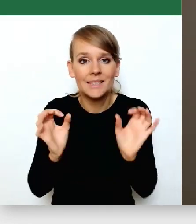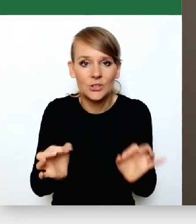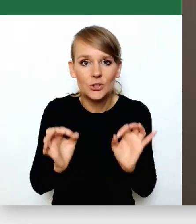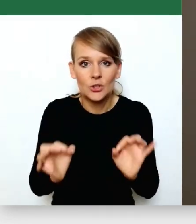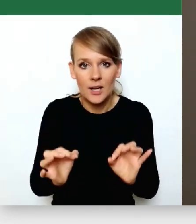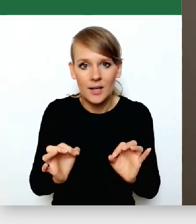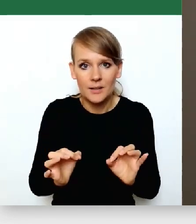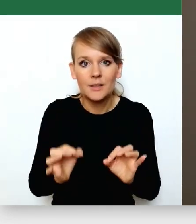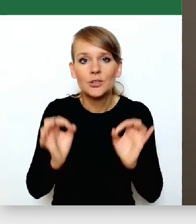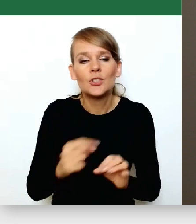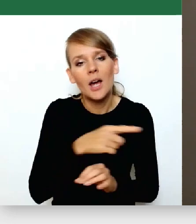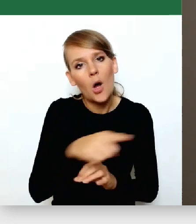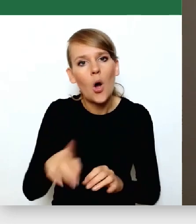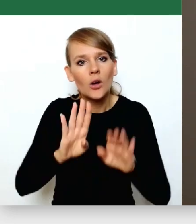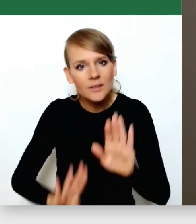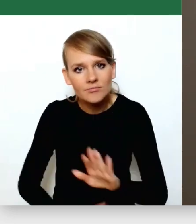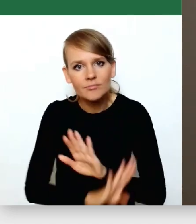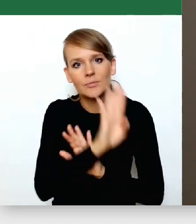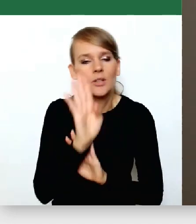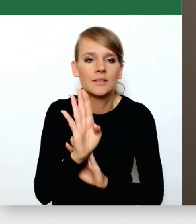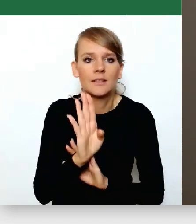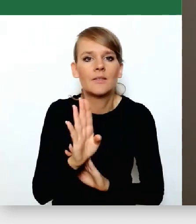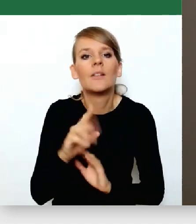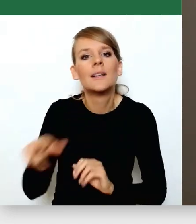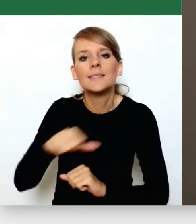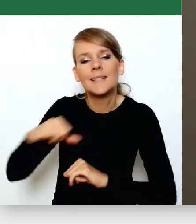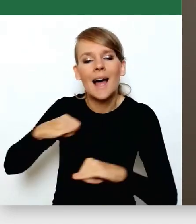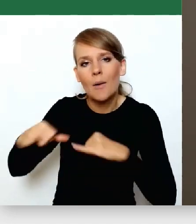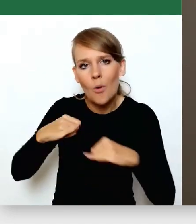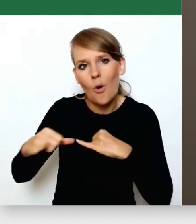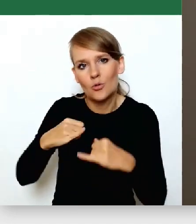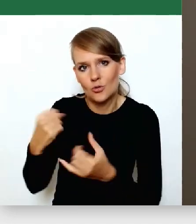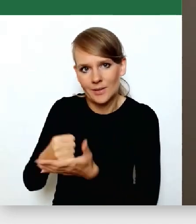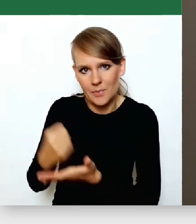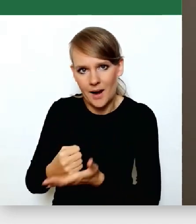ambasadorami naszych samorządowych spraw.